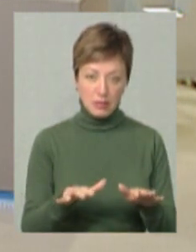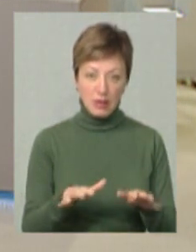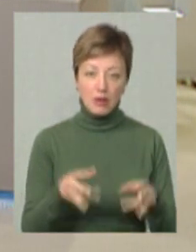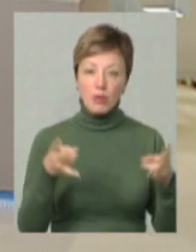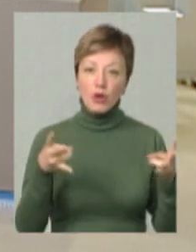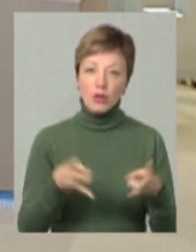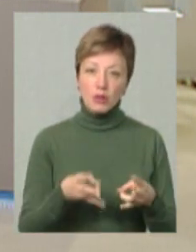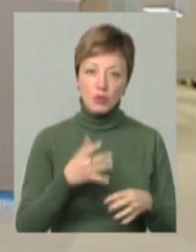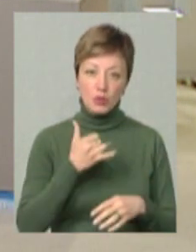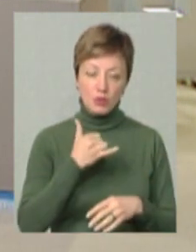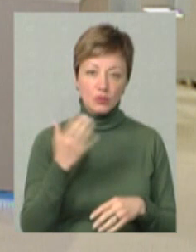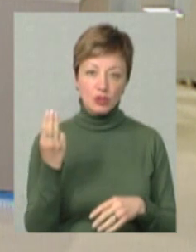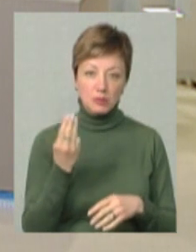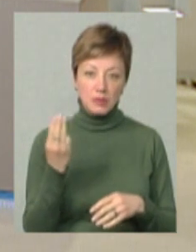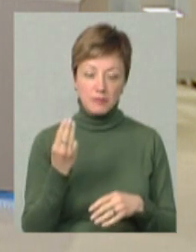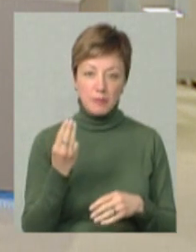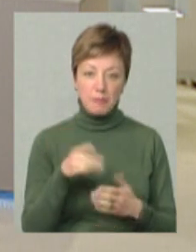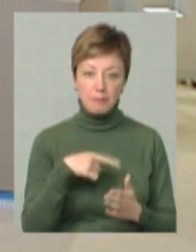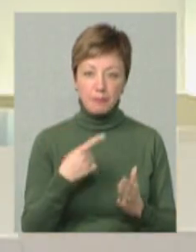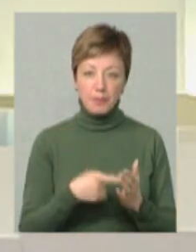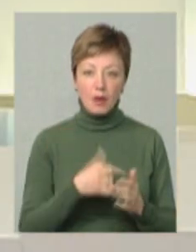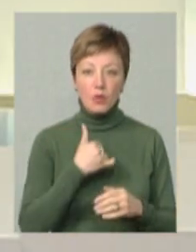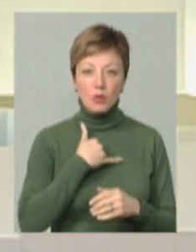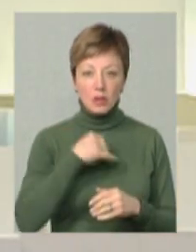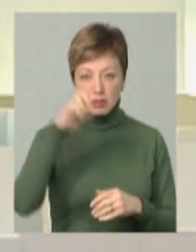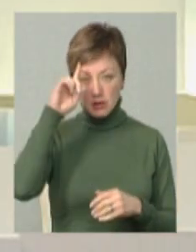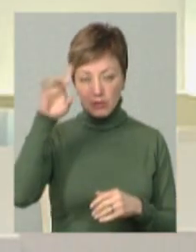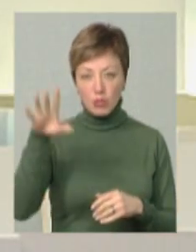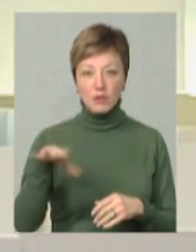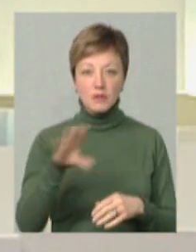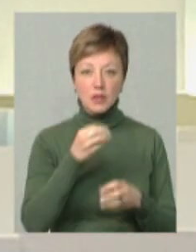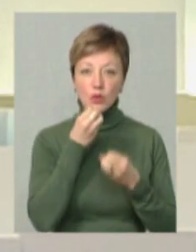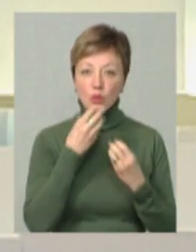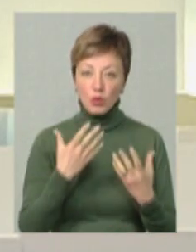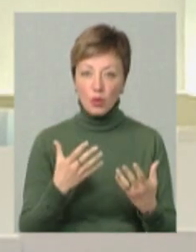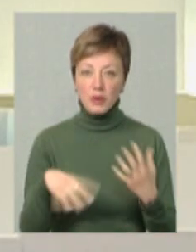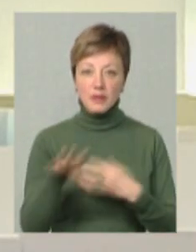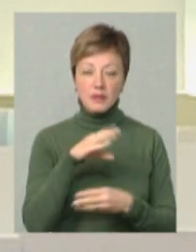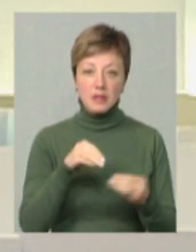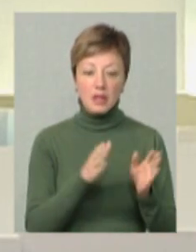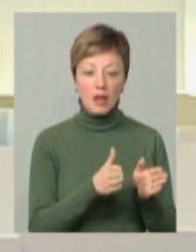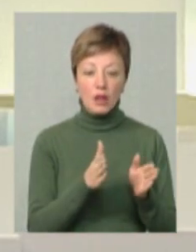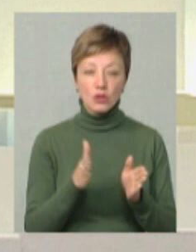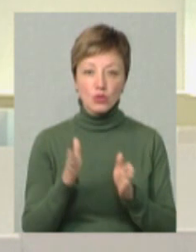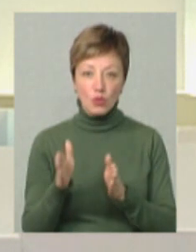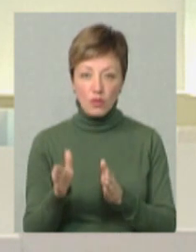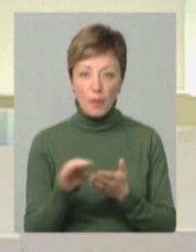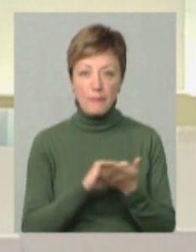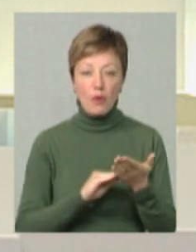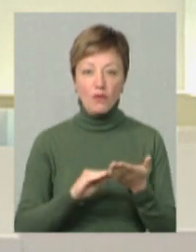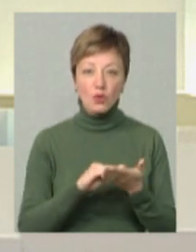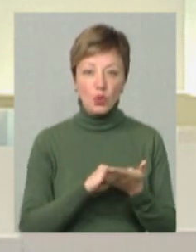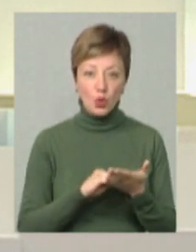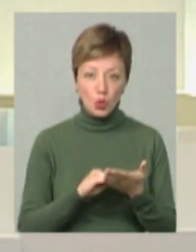і вкрай потрібною на Шепетівщині? В нас, дякувати Господу Богу, все добре, все налаштовано. Повторюсь,